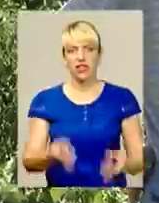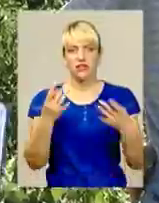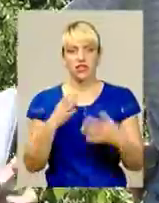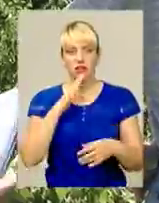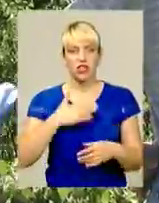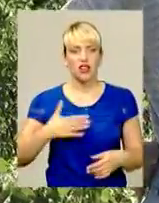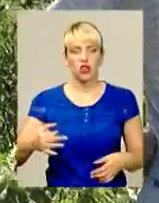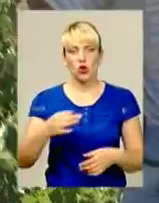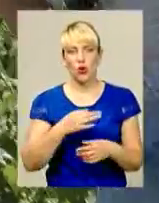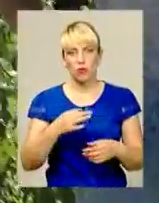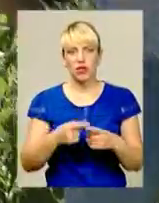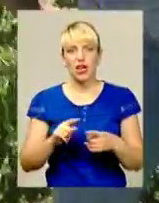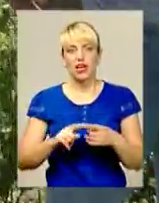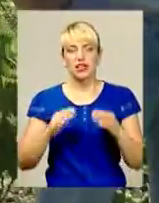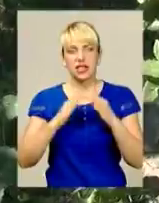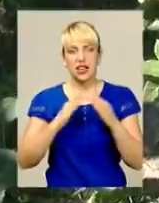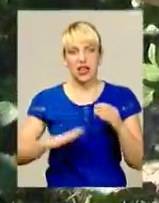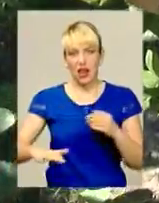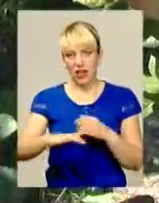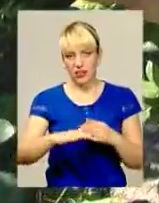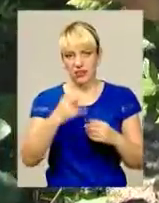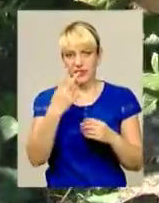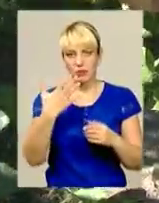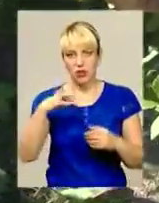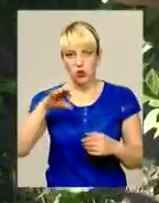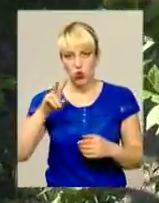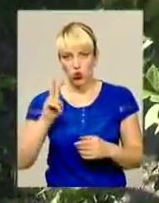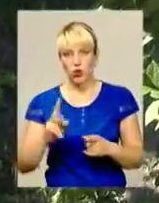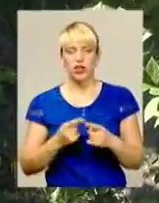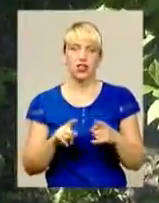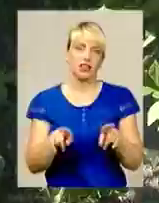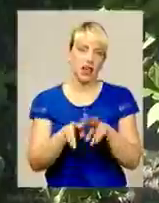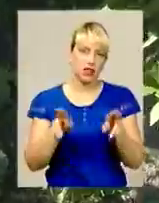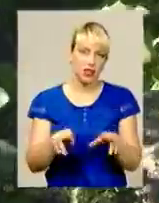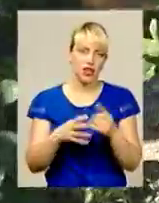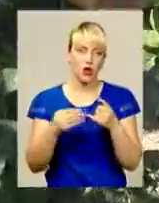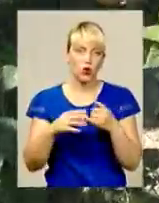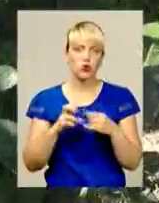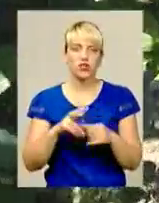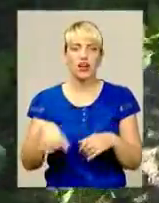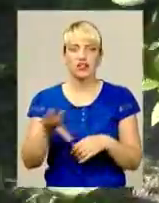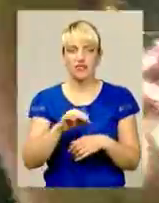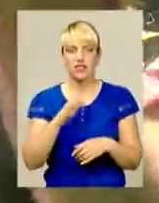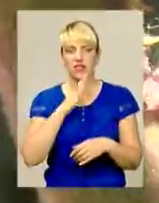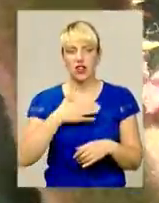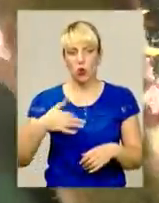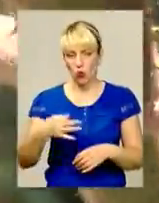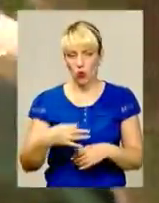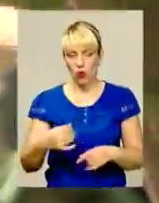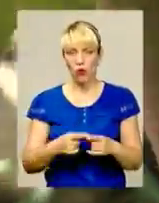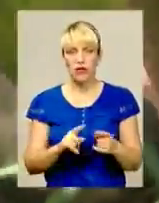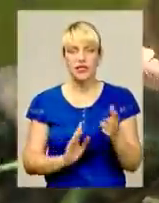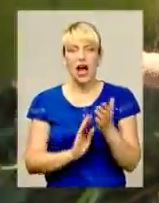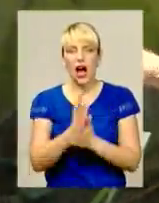для нашої області присадибна ділянка в 25 сотих разом із будинком. Наче такі ж ґрунти, які на більшості території області. А от родиться